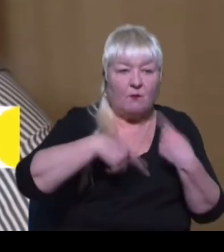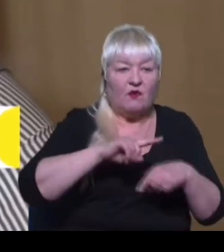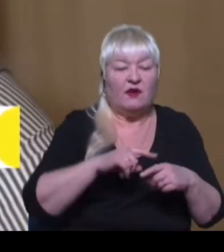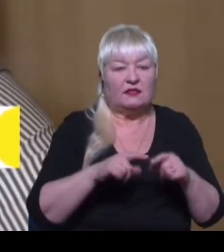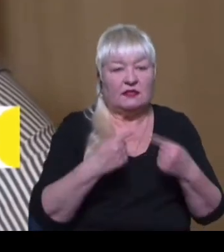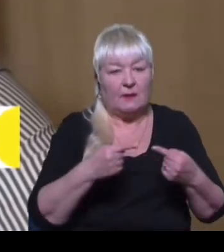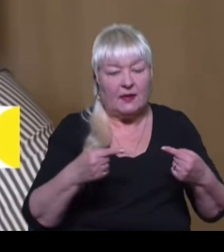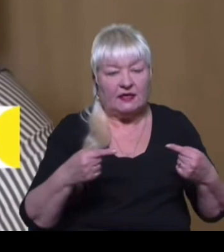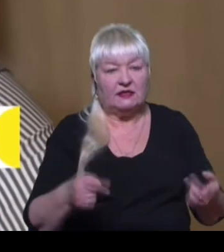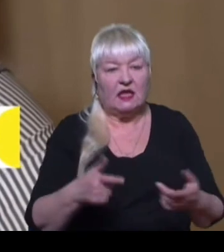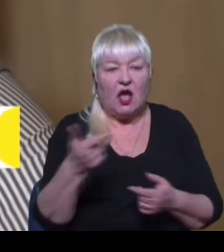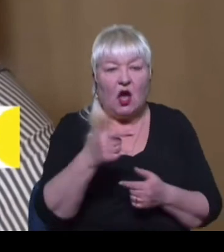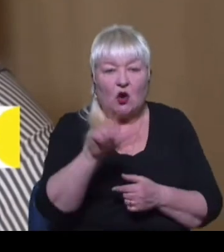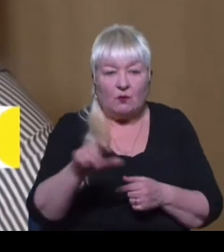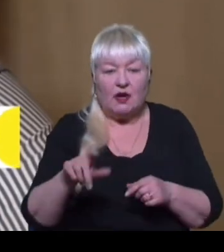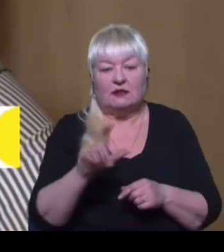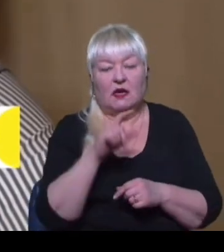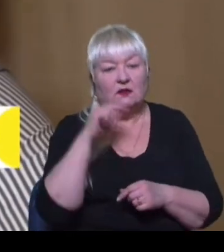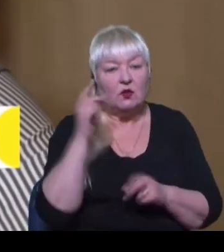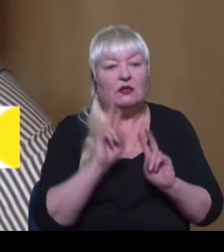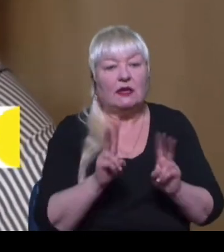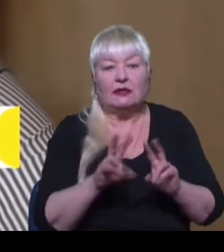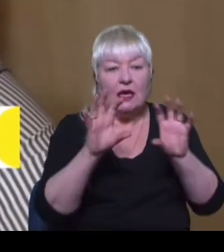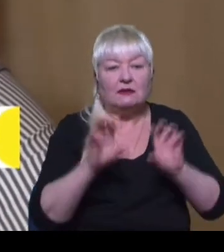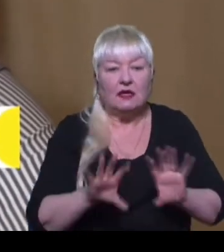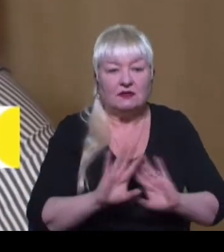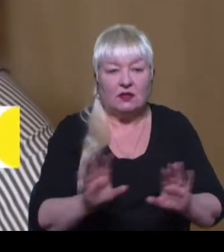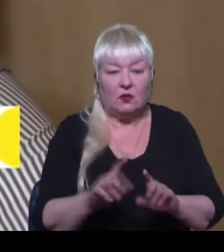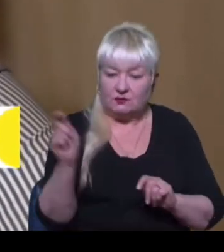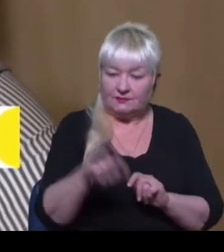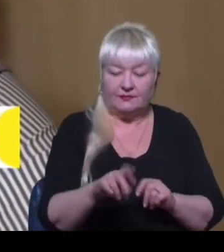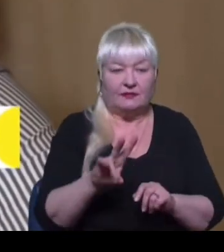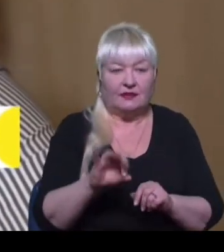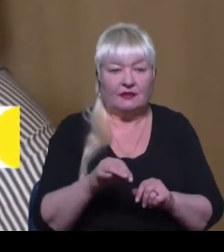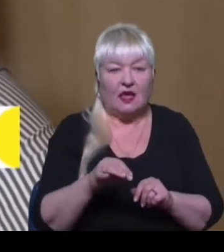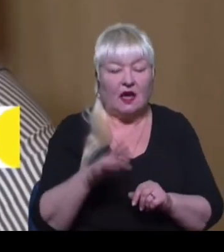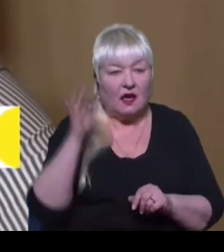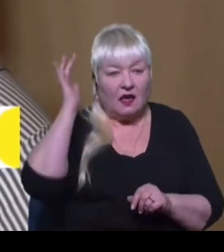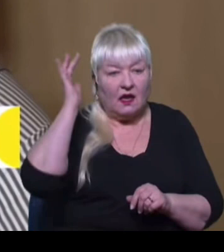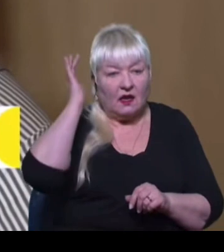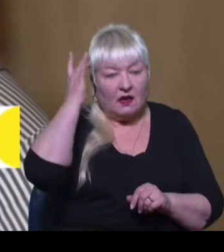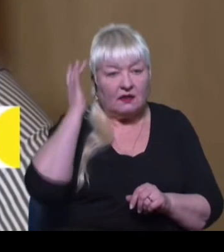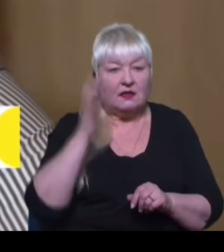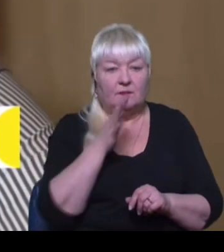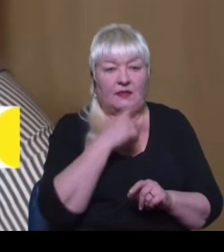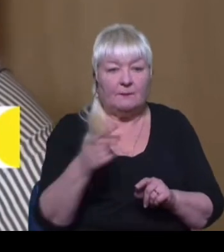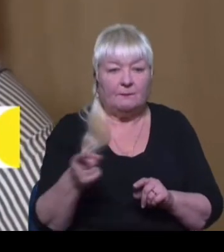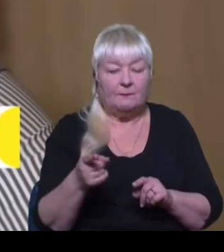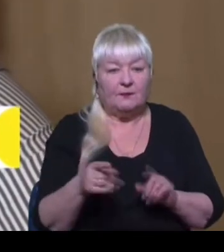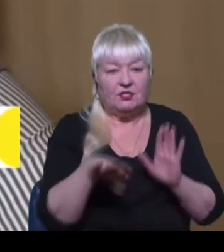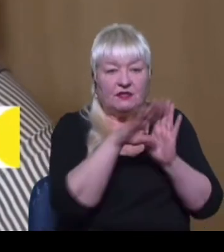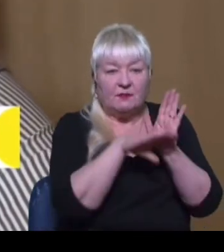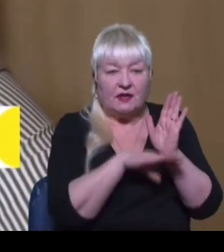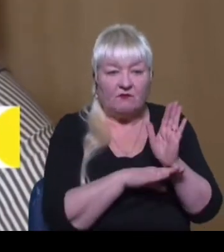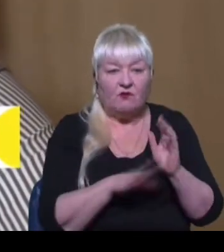колонізаторів, тобто громадян Росії, які незаконно прибули на півострів. Під час загального українського марафону Врещук ще раз